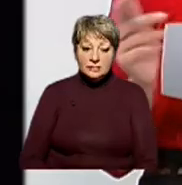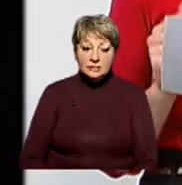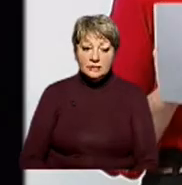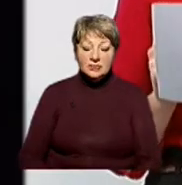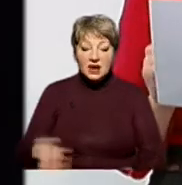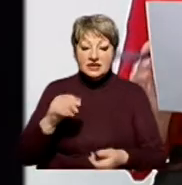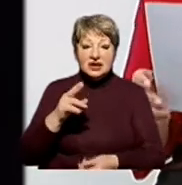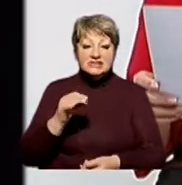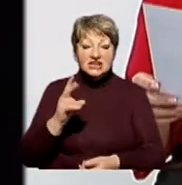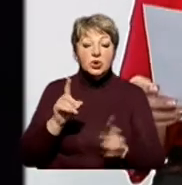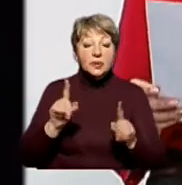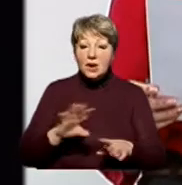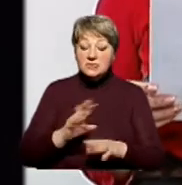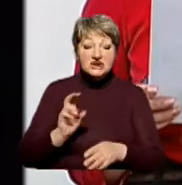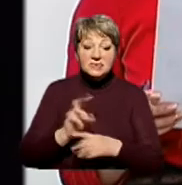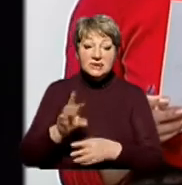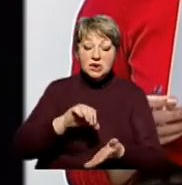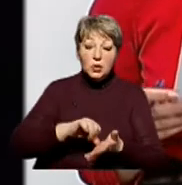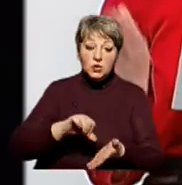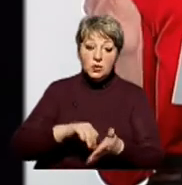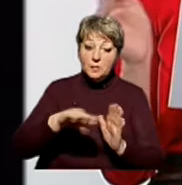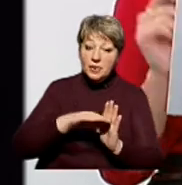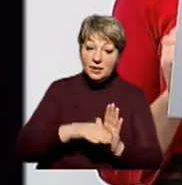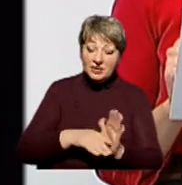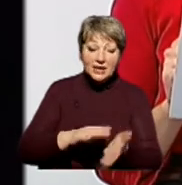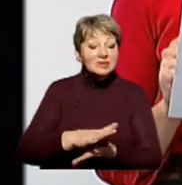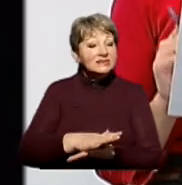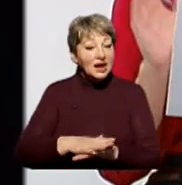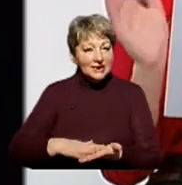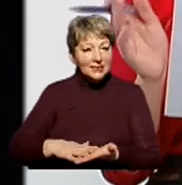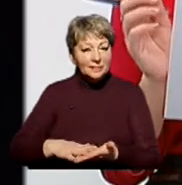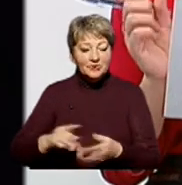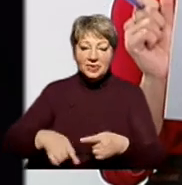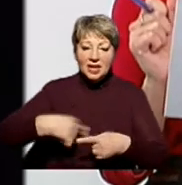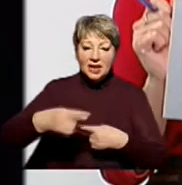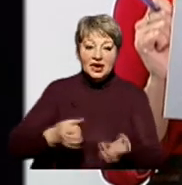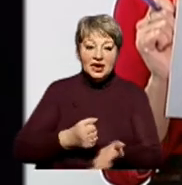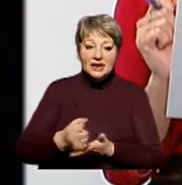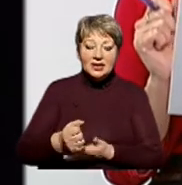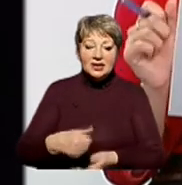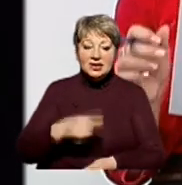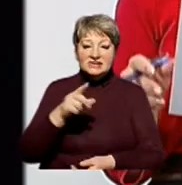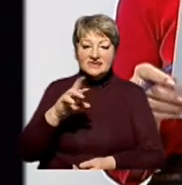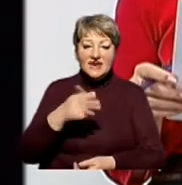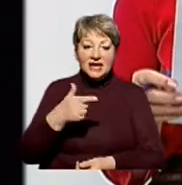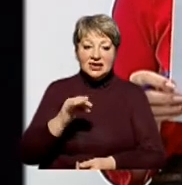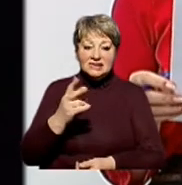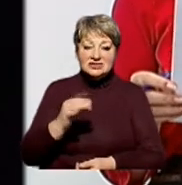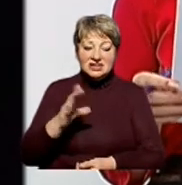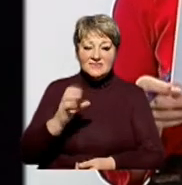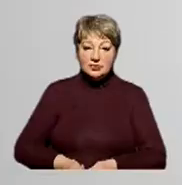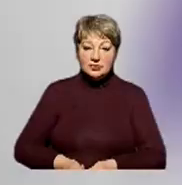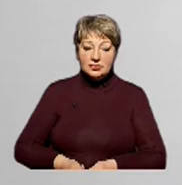Фандаценко також не з'явився для участі у програмі, тож рухаємося далі. Наступний кандидат – це Звягінцева Тамара